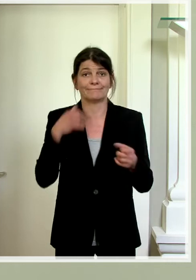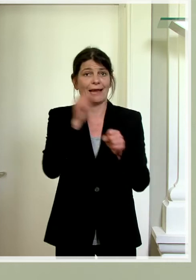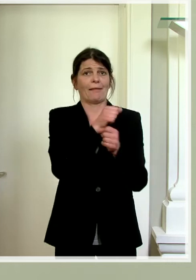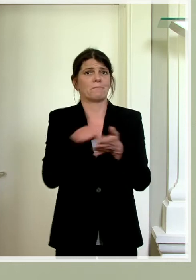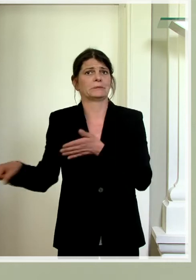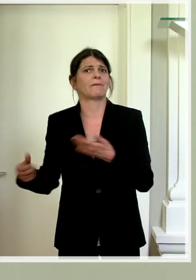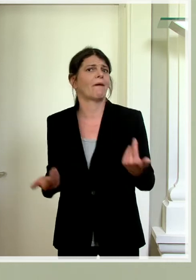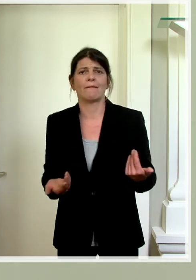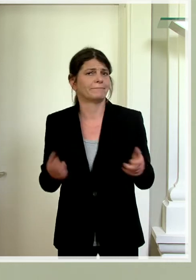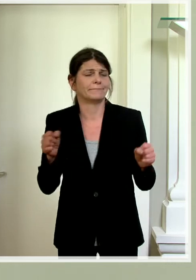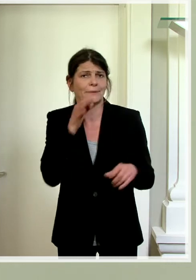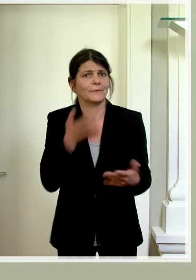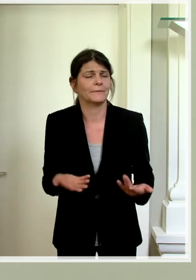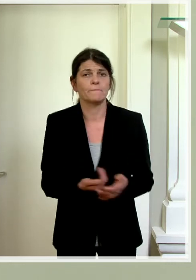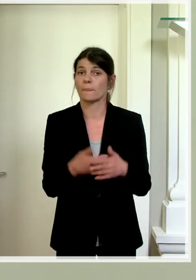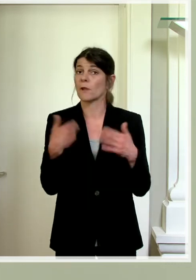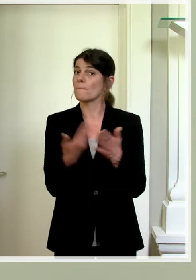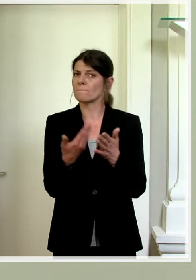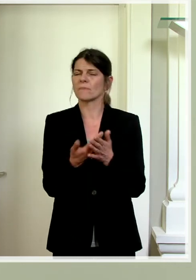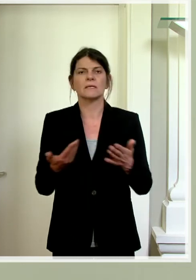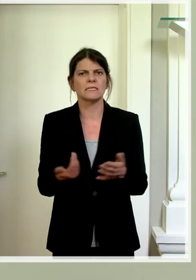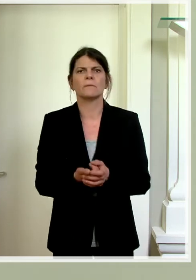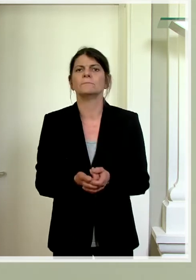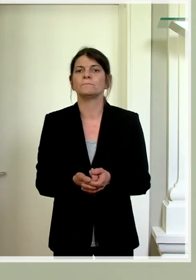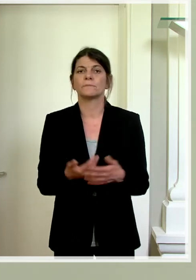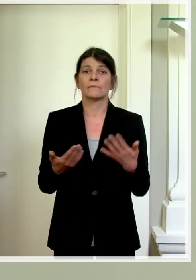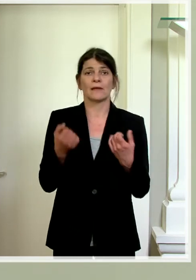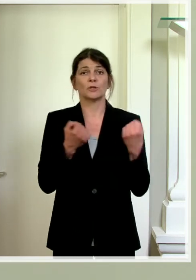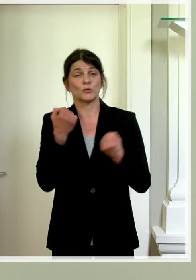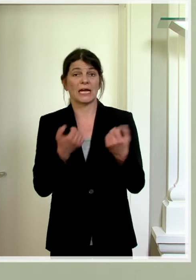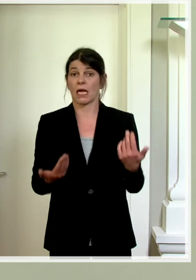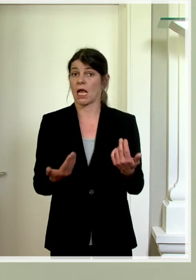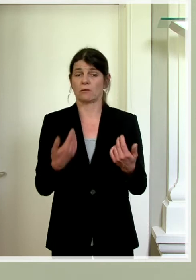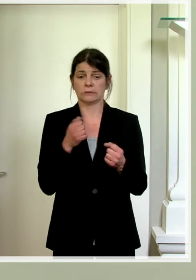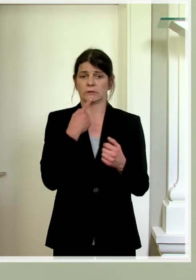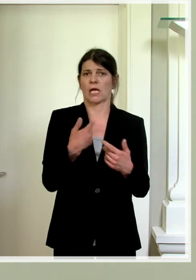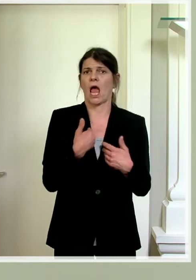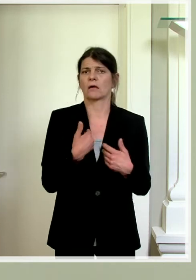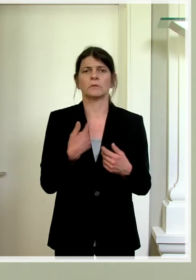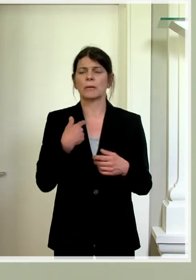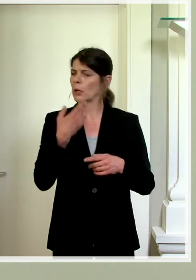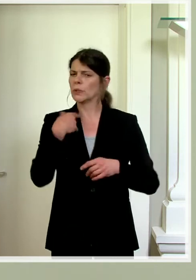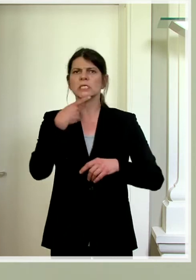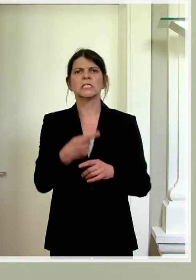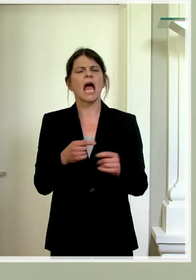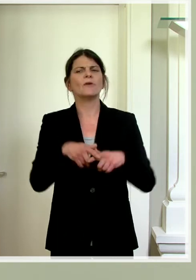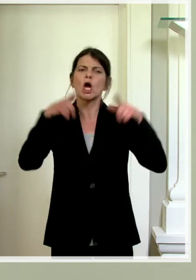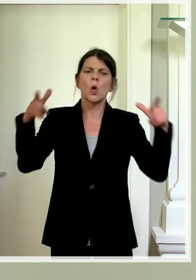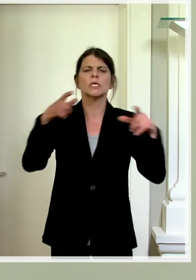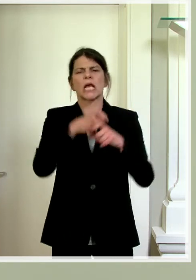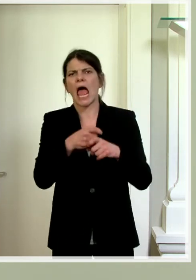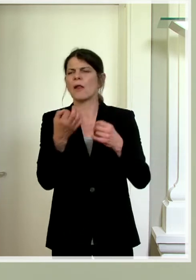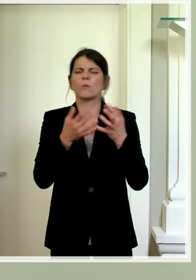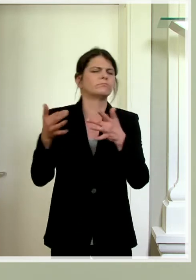ausbezahlt worden sein. Und deshalb ist es ein bisschen schwierig. Es wird nicht priorisiert nach Groß, Klein oder